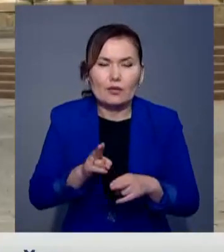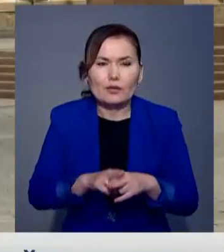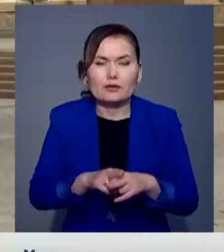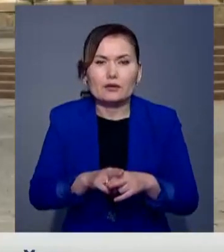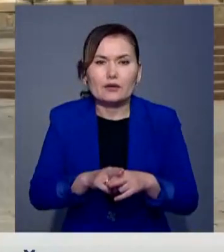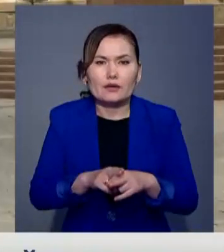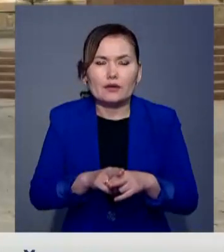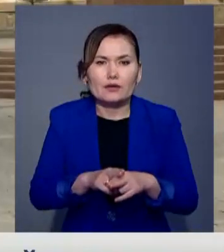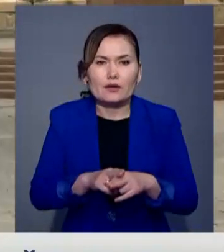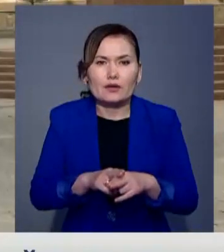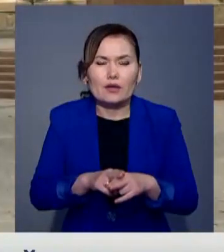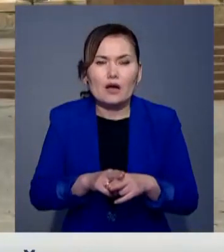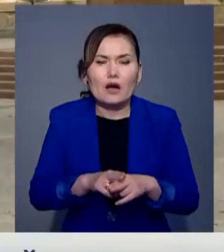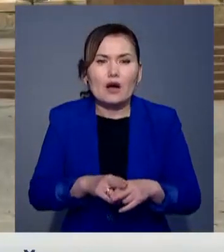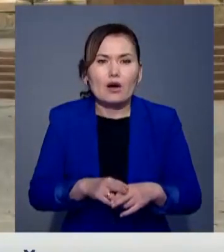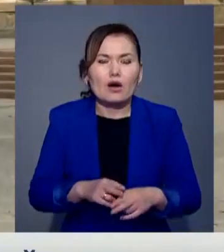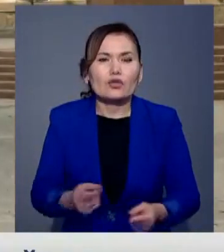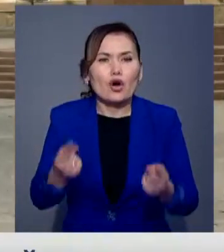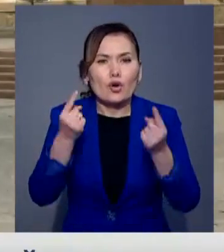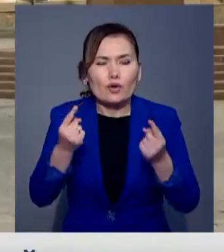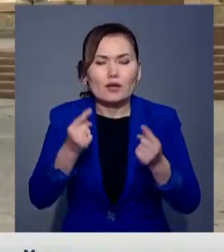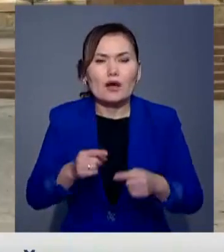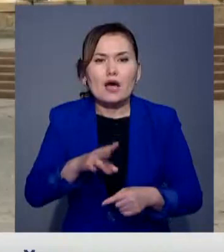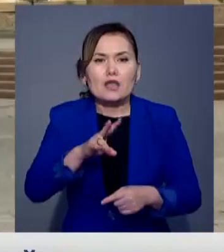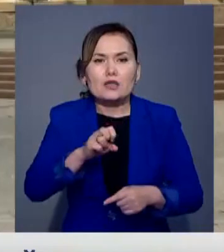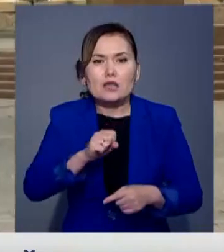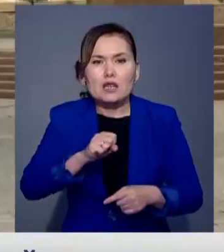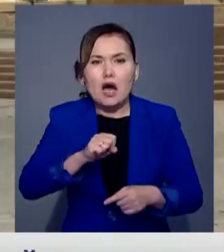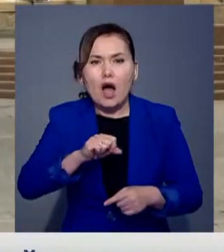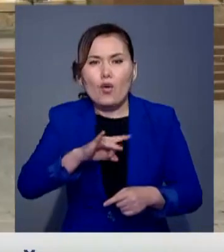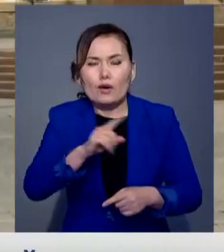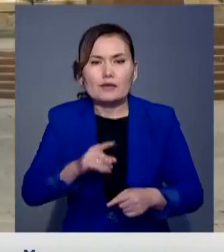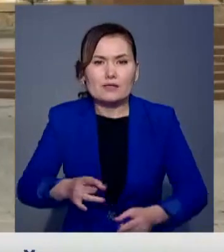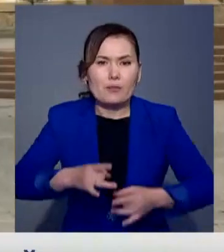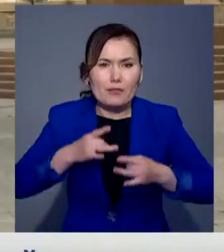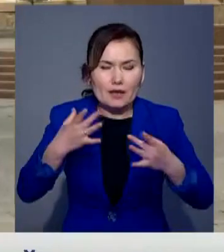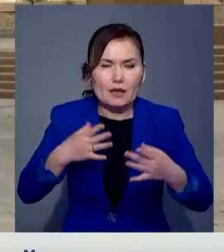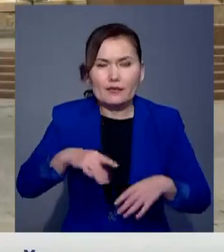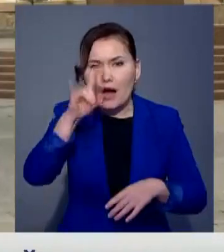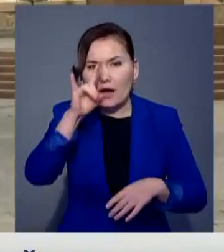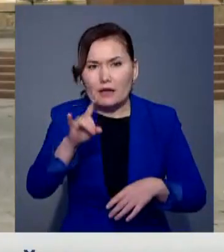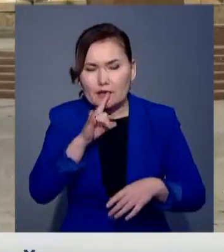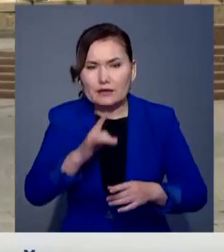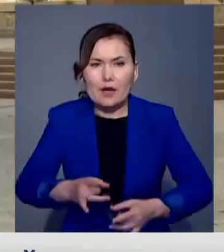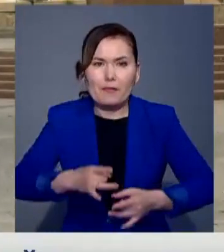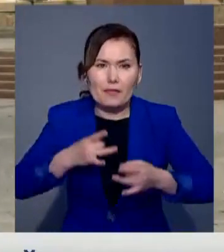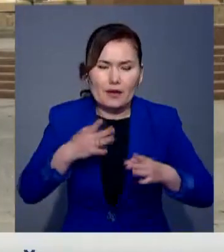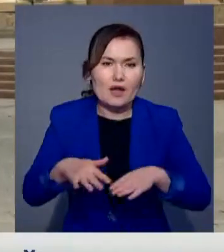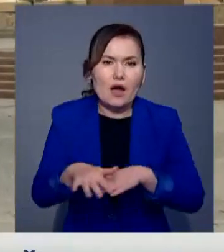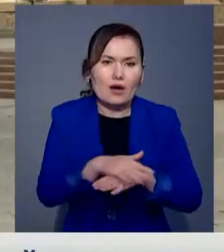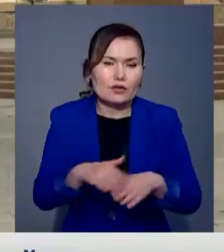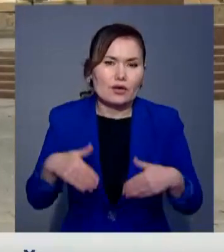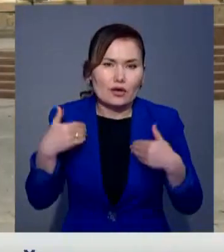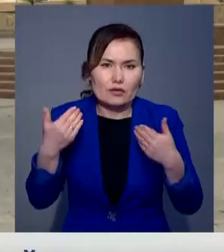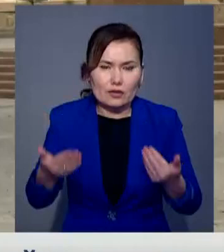ұлысты ұйыстырған ұлы Мауырыс әкпейін жұртымыз қаншанда осы мерамды осы мерәне